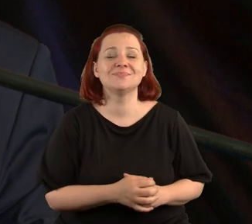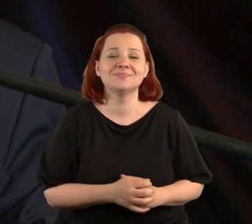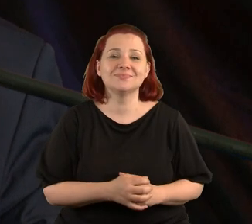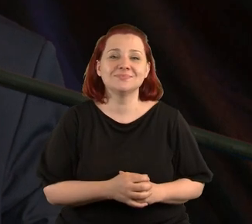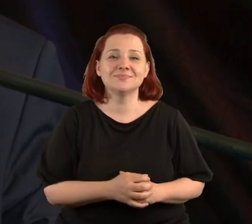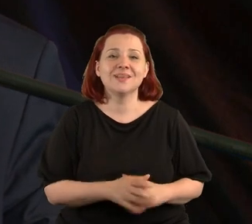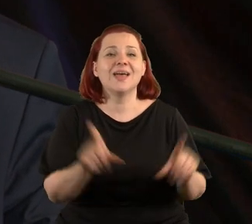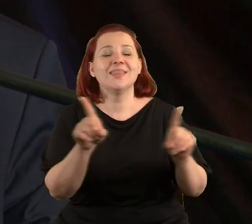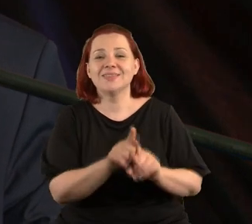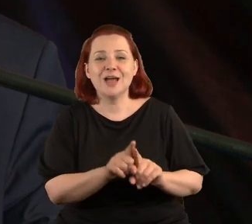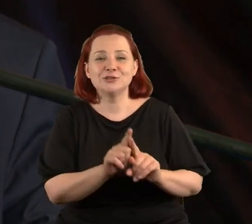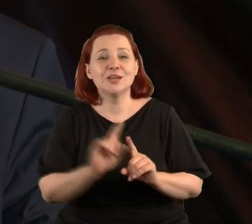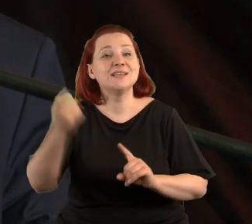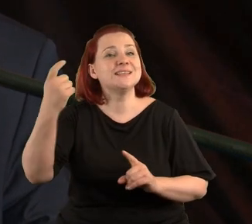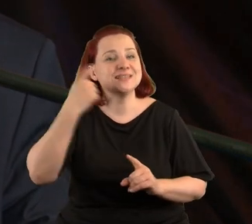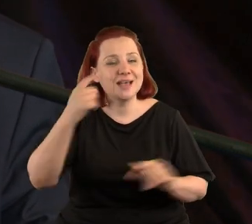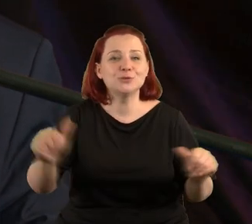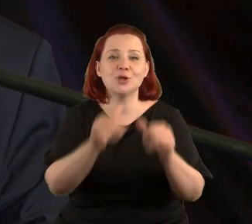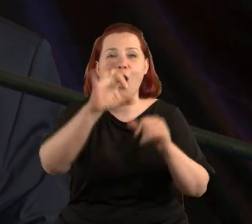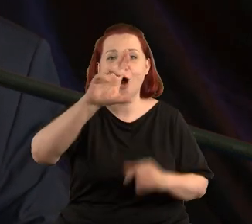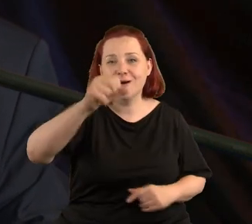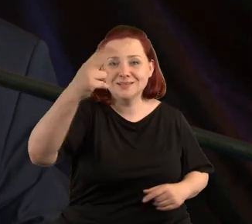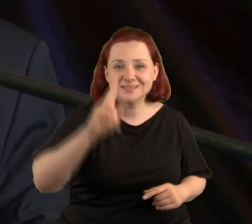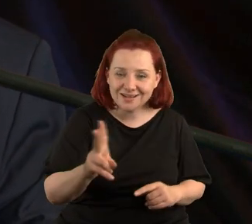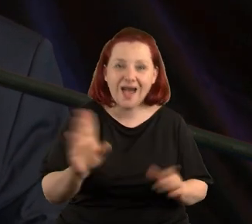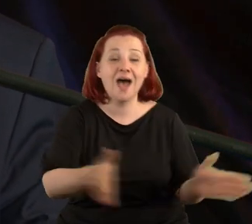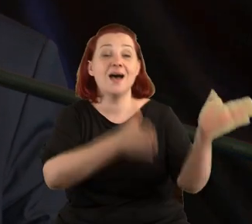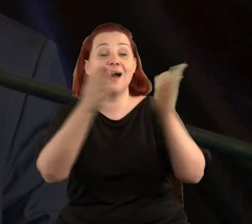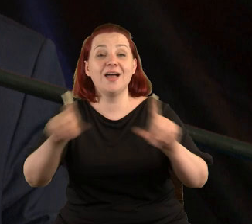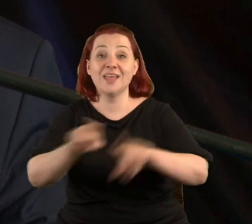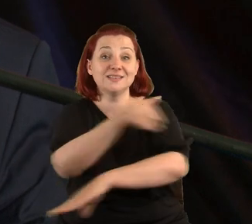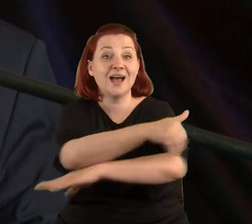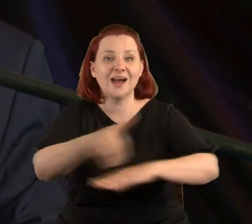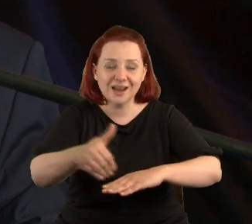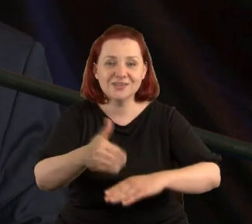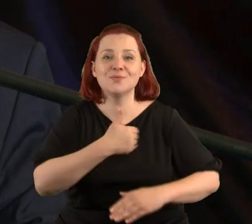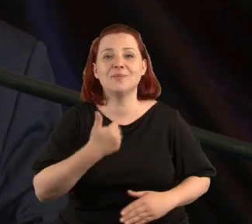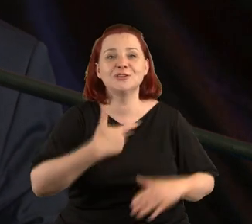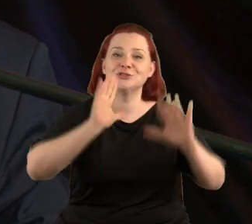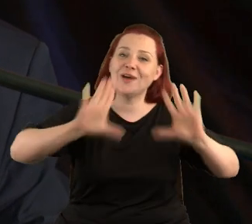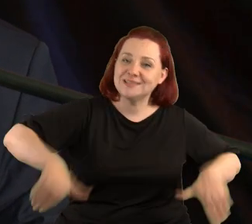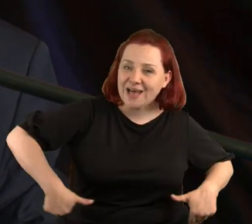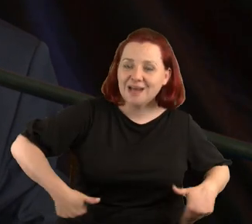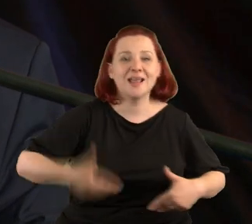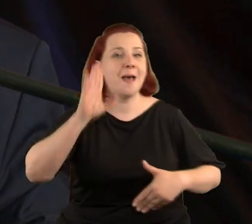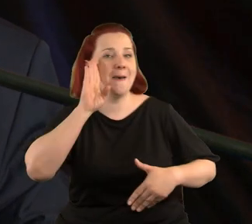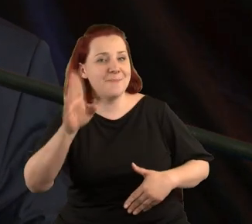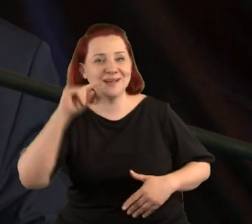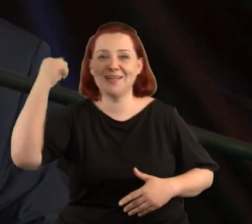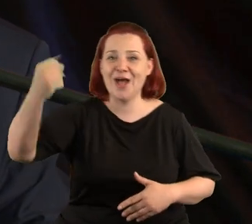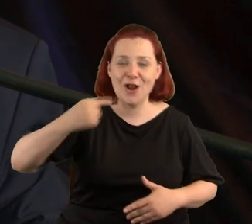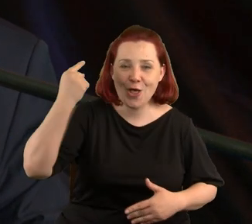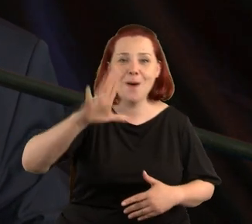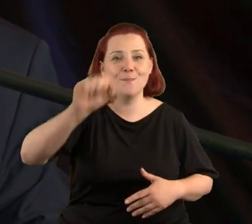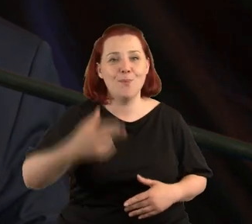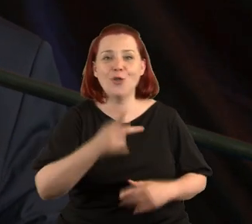w zbiorach Centrum Rzeczypolskiej w Orońsku. Następnie za granicami kraju. W Szwajcarii, Belgii, w Londynie,